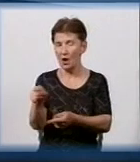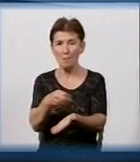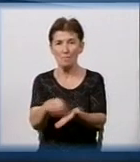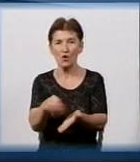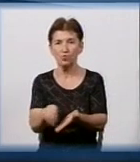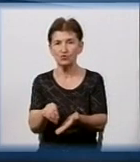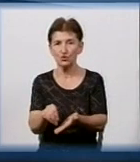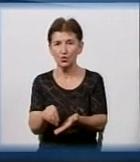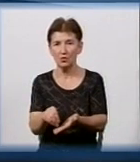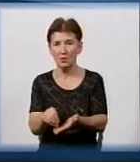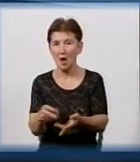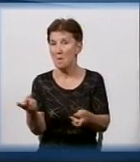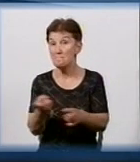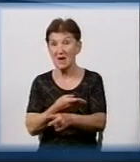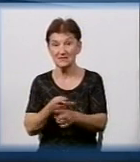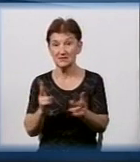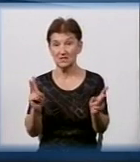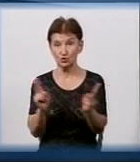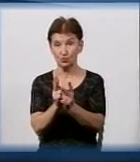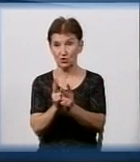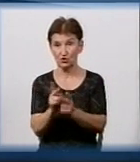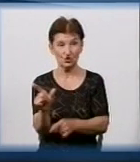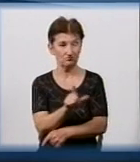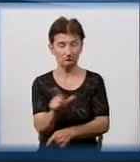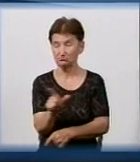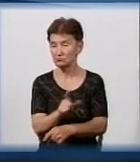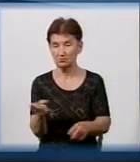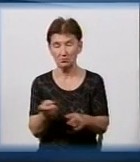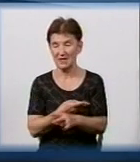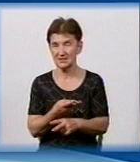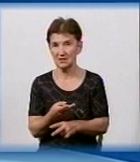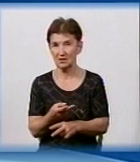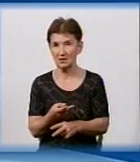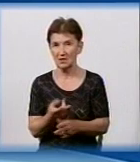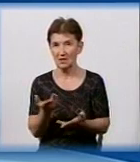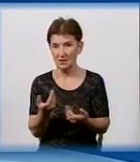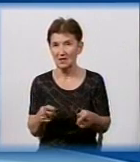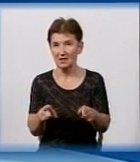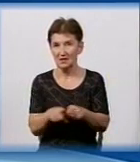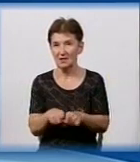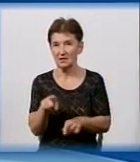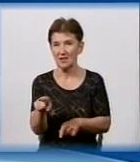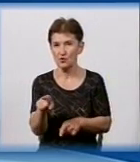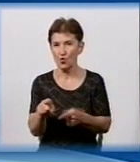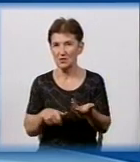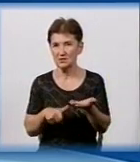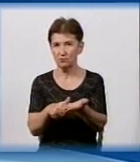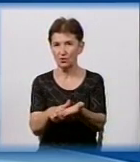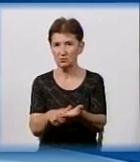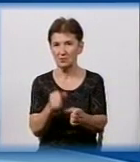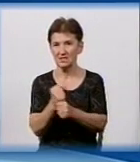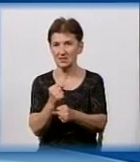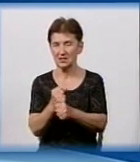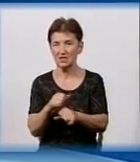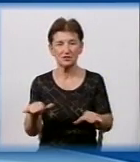відбувається все безконтактно, без зустрічі одного з іншим. Совершенно верно. Це такий спосіб. Ділається закладка,